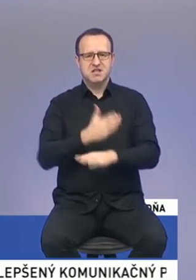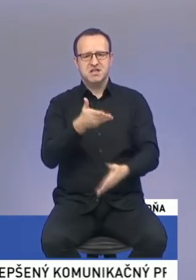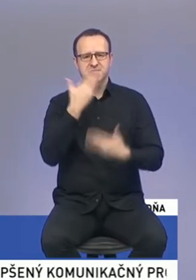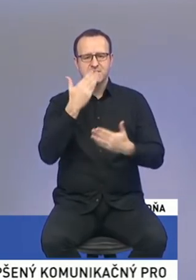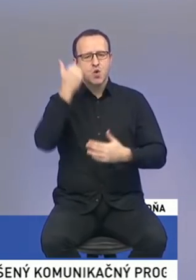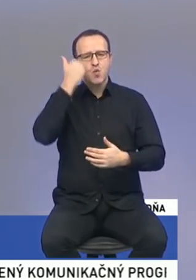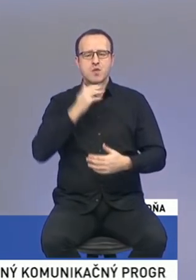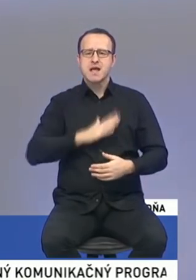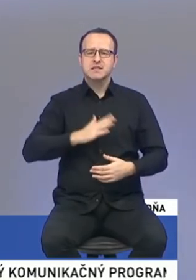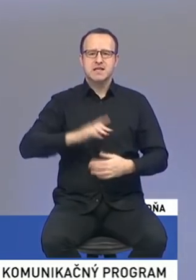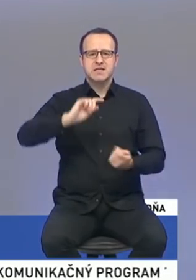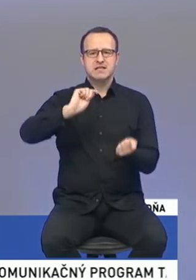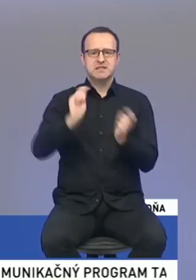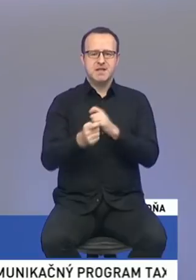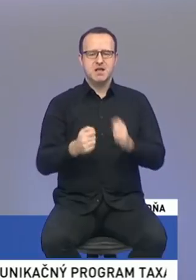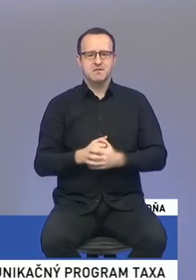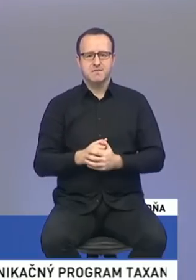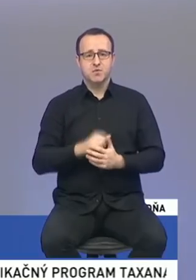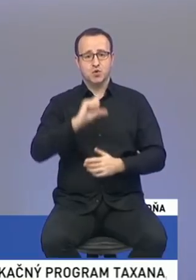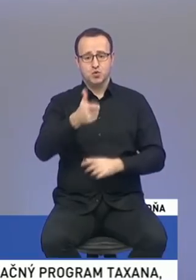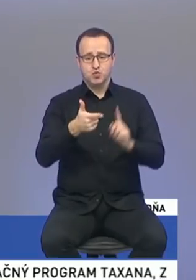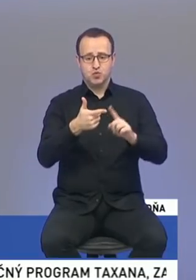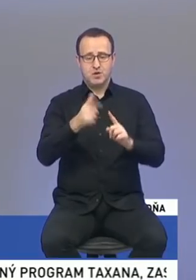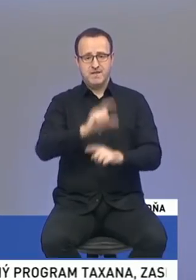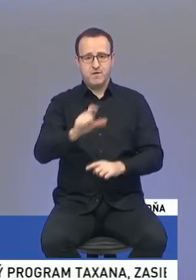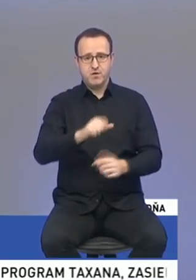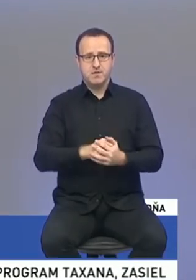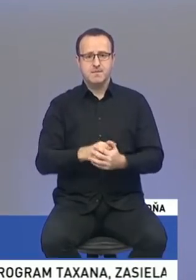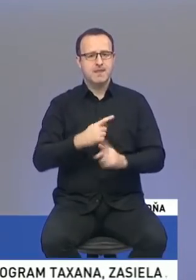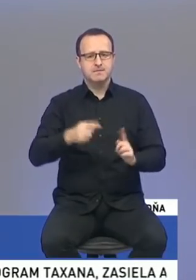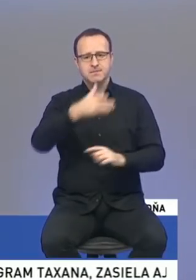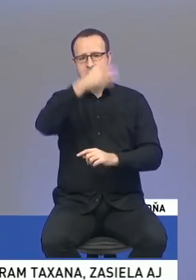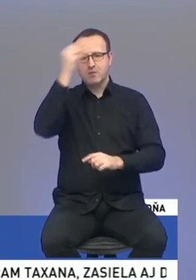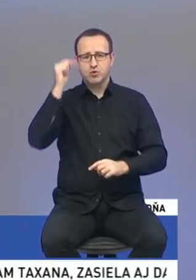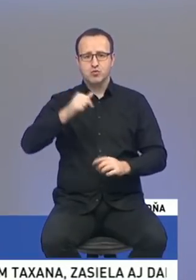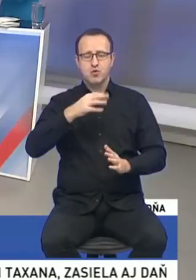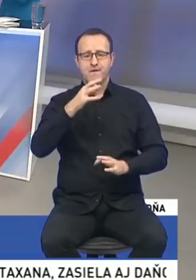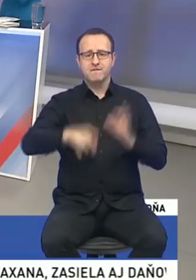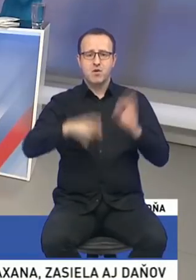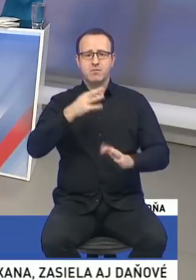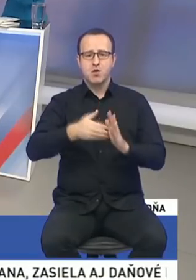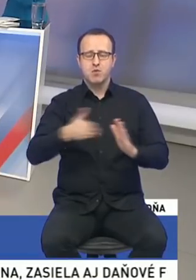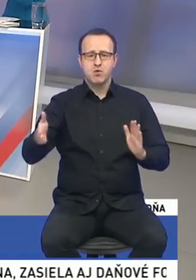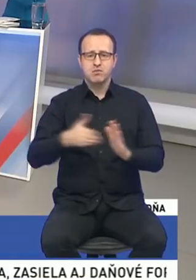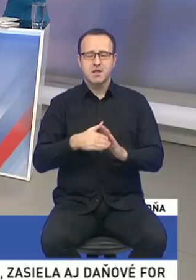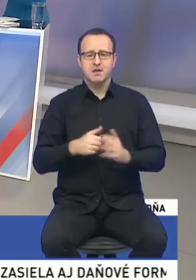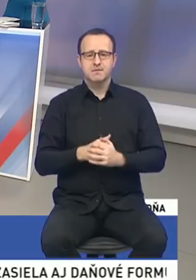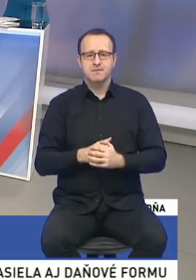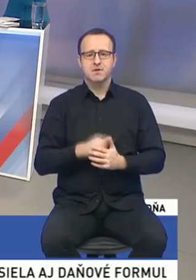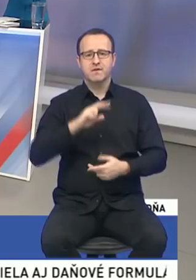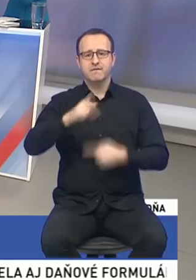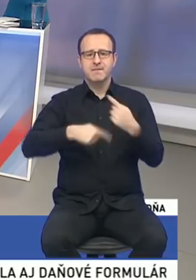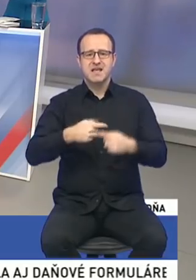zmenu a volajú po zmene. To znamená, to je druhý dôvod, aby sme nezabudli počas tohto volebného obdobia. A sa vymenilo 9 ministrov, jeden podpredseda